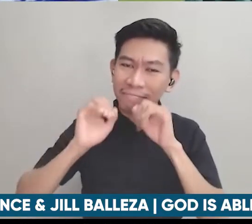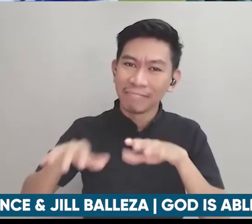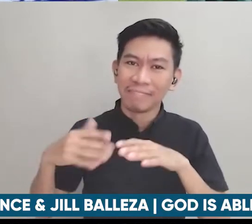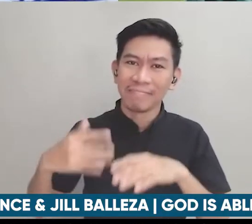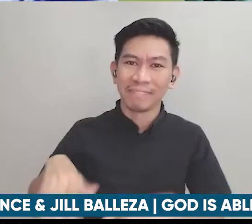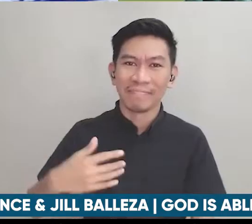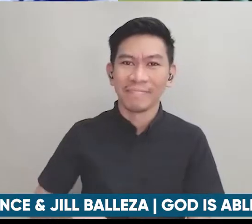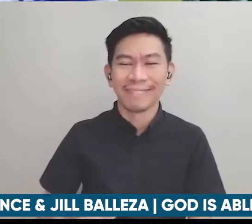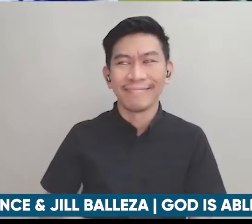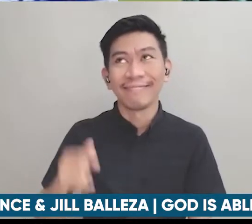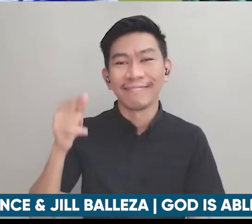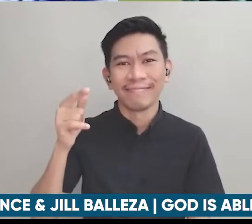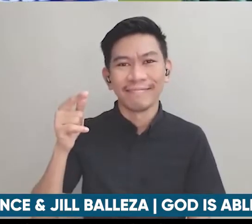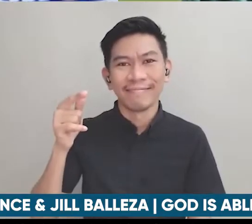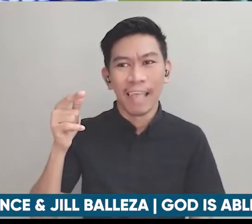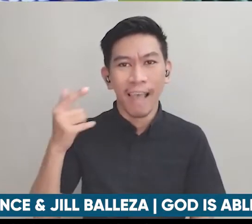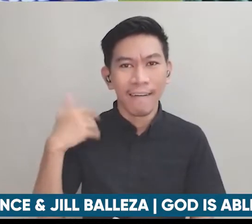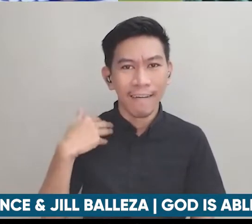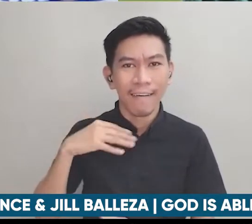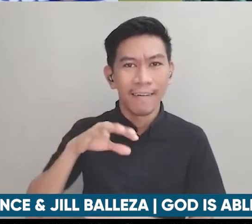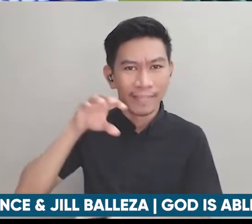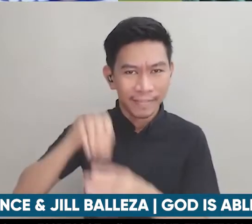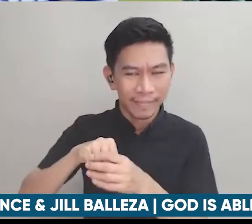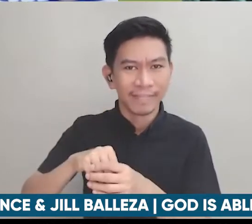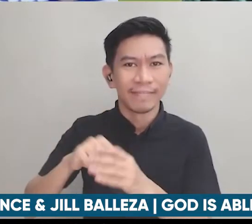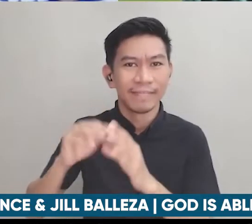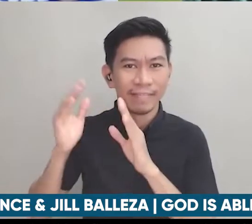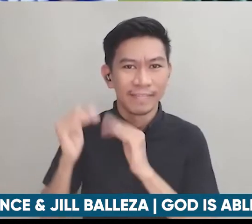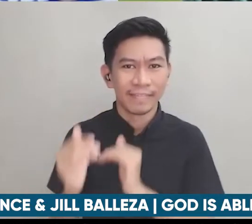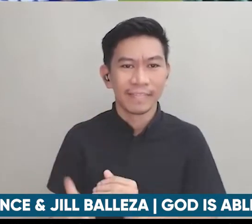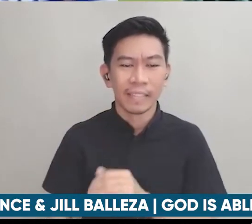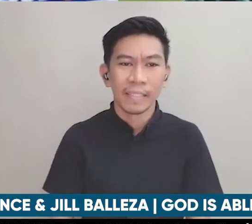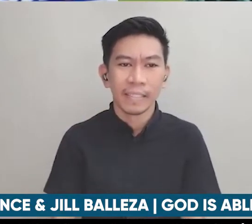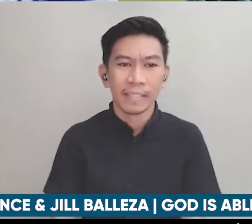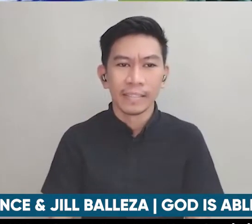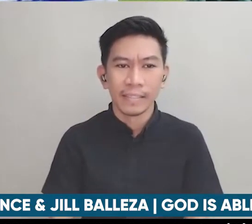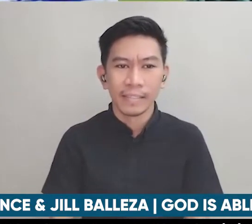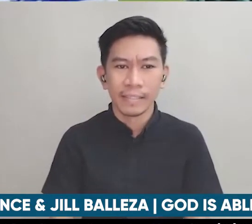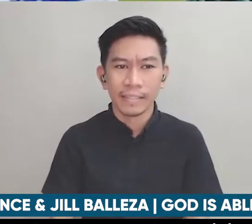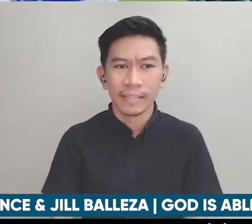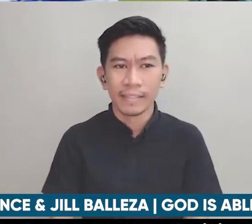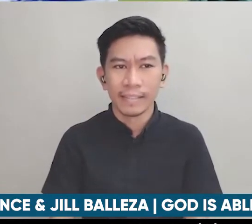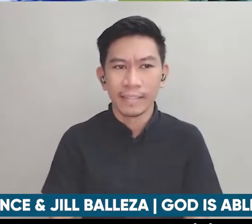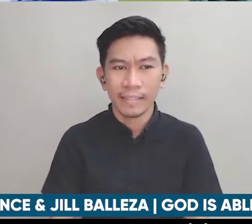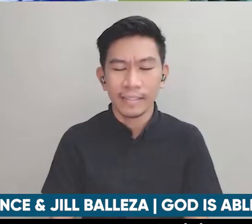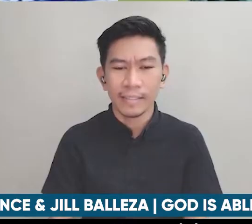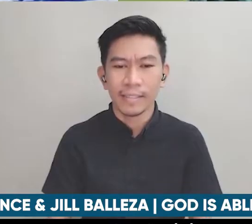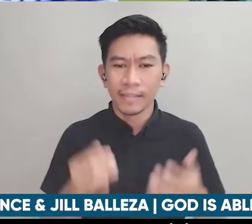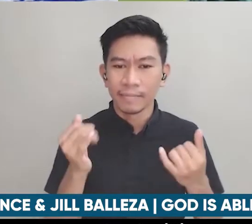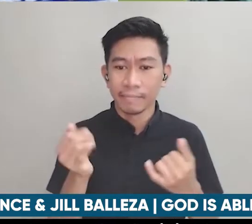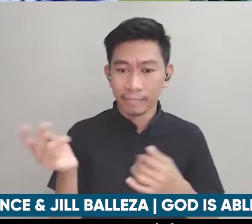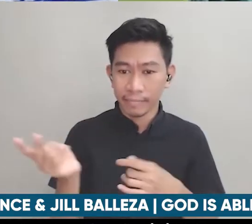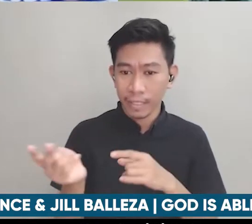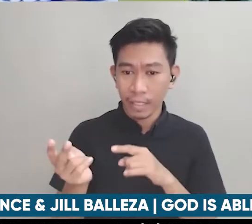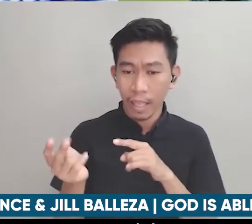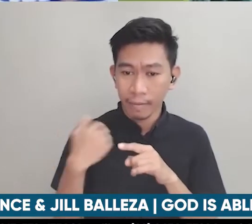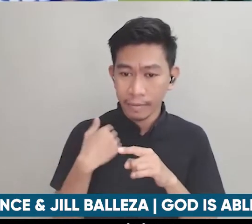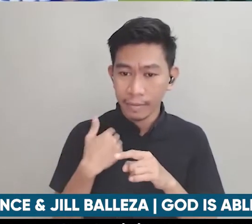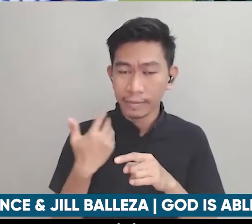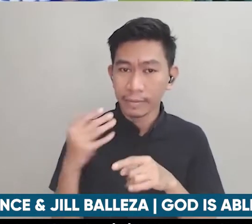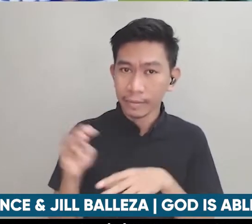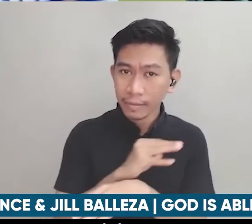-asa and having mentioned hope to dream better things binigan kayo ni Lord ng ministry so maaari bang